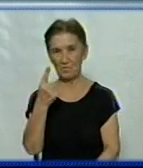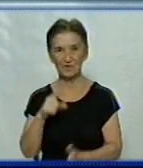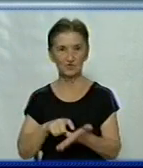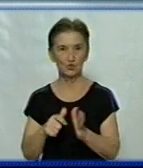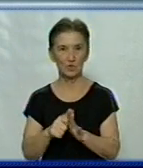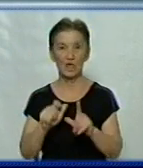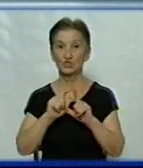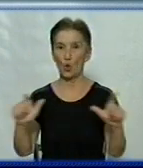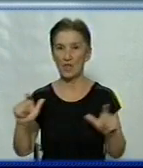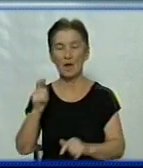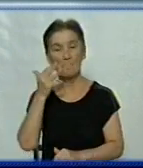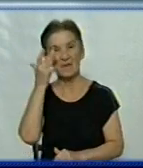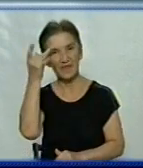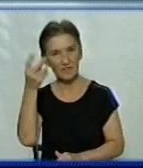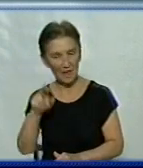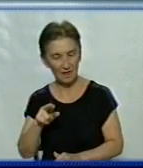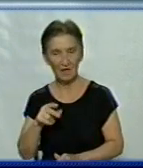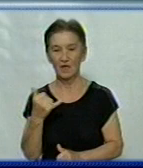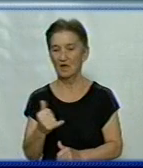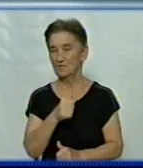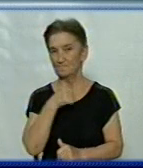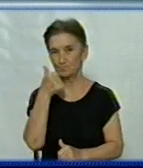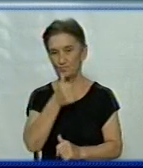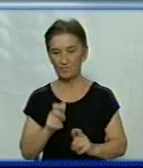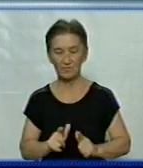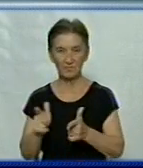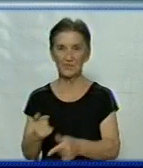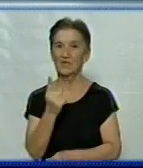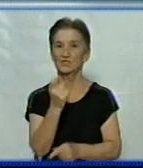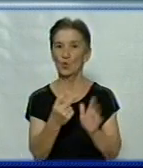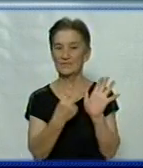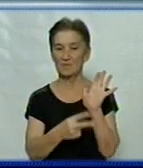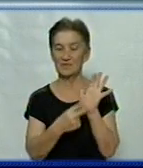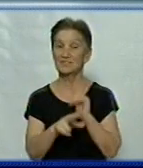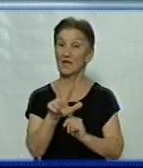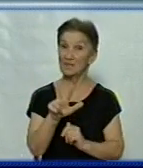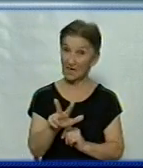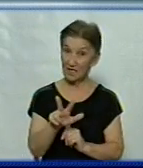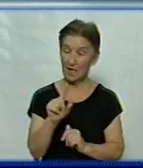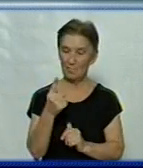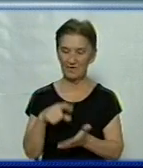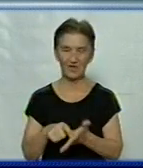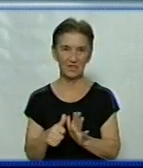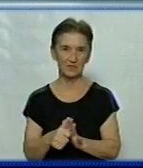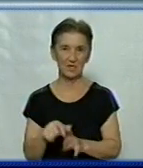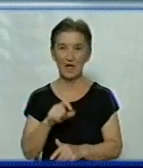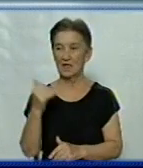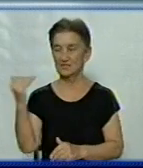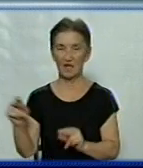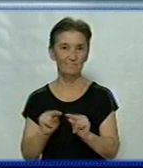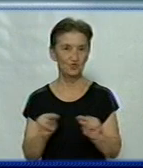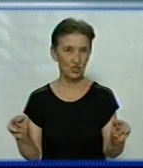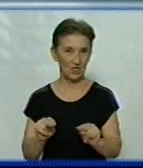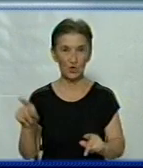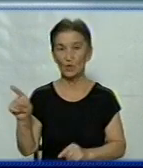школи «Мрія» Кропивницькому. Цьогоріч до школи прийшли на навчання 173 першокласники. За словами Дар'ї Гуртової вчителькою,